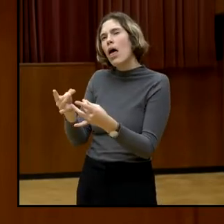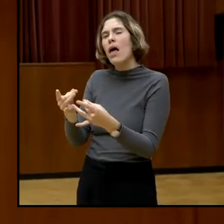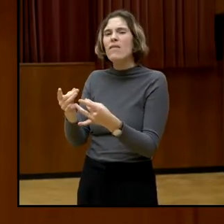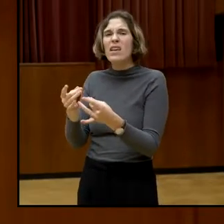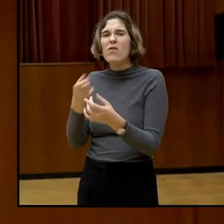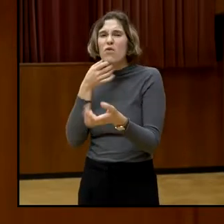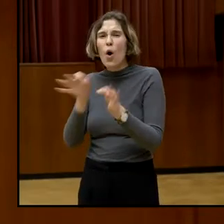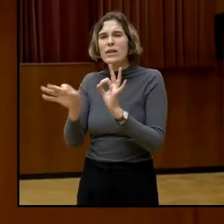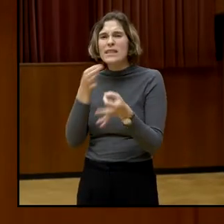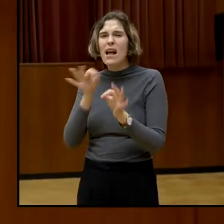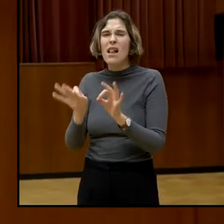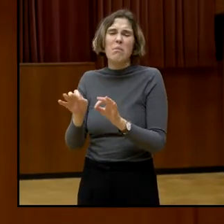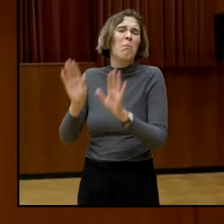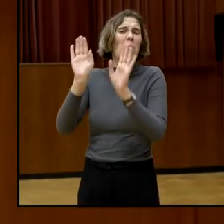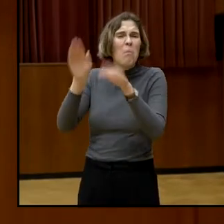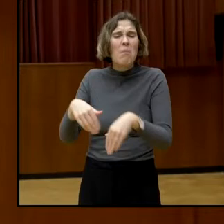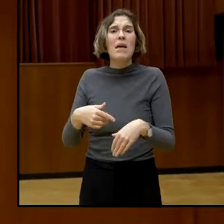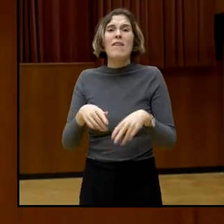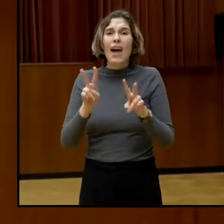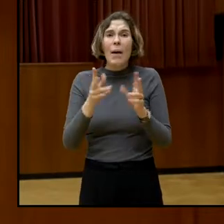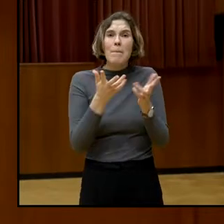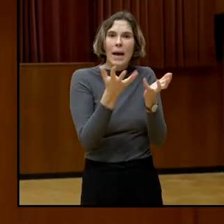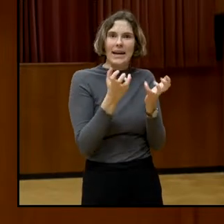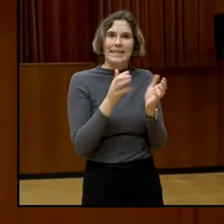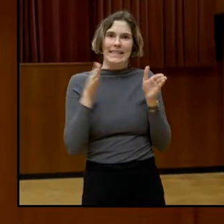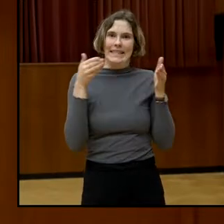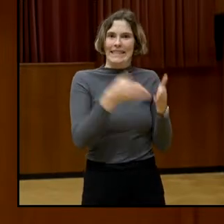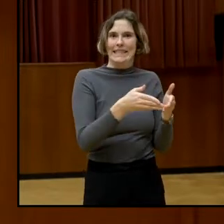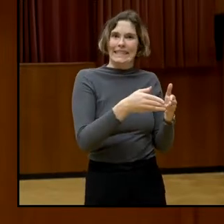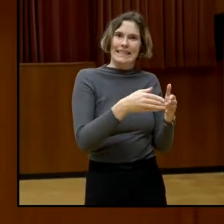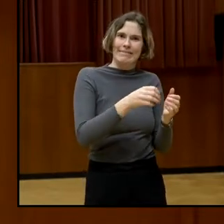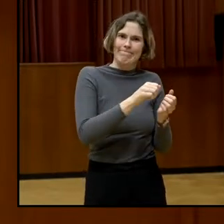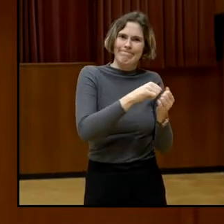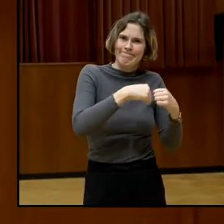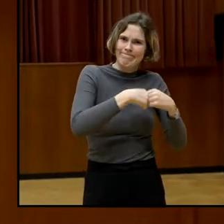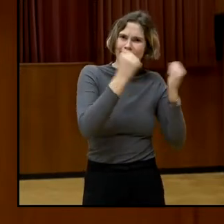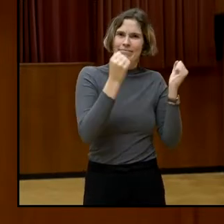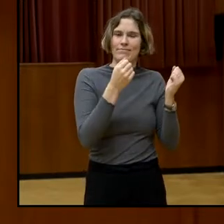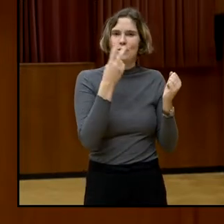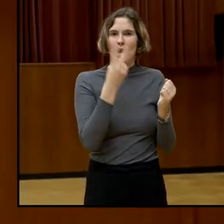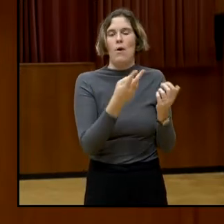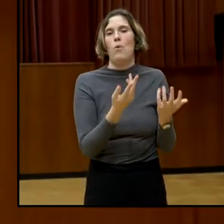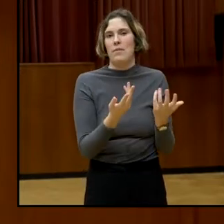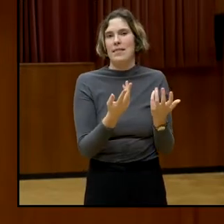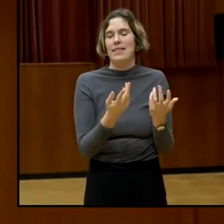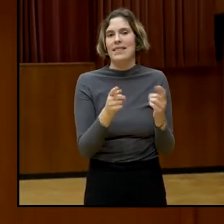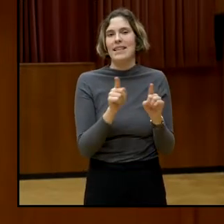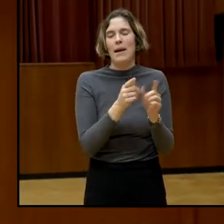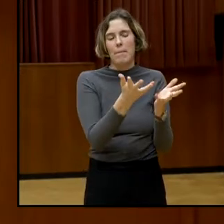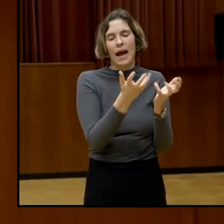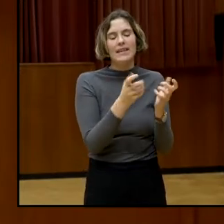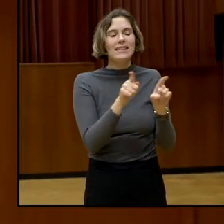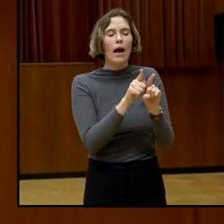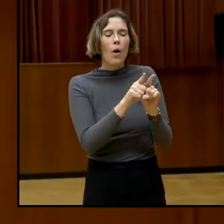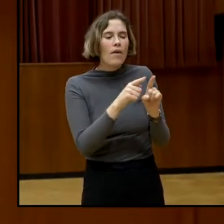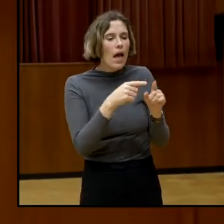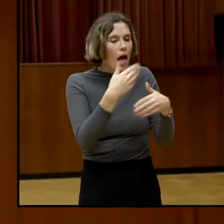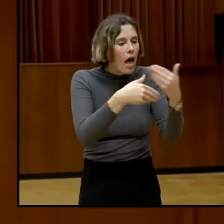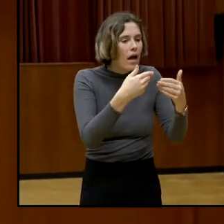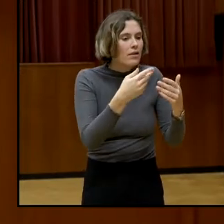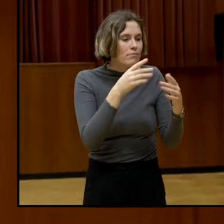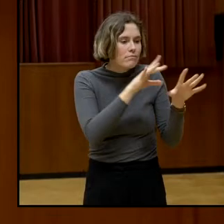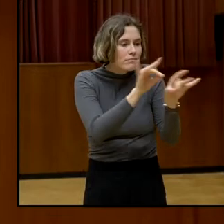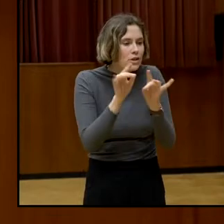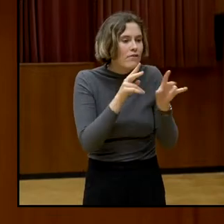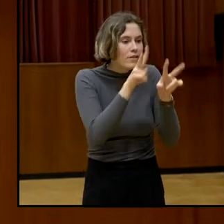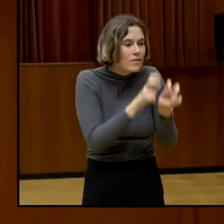die Praxis dazu, also aus der Praxis informiert sein und in die Praxis zurückgeben. Und noch habe ich persönlich noch